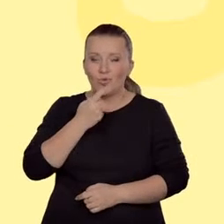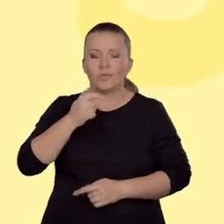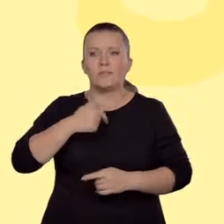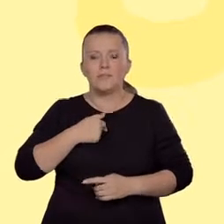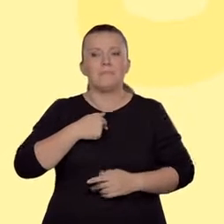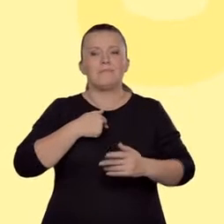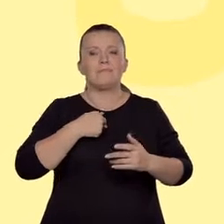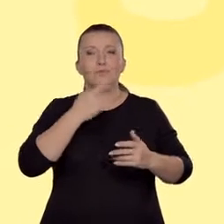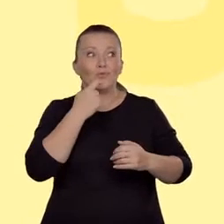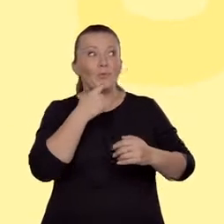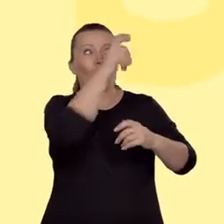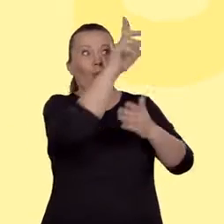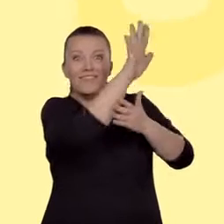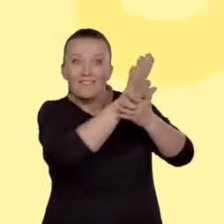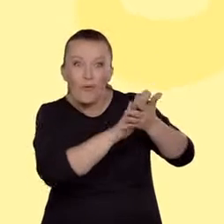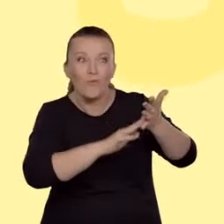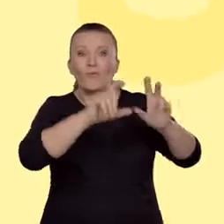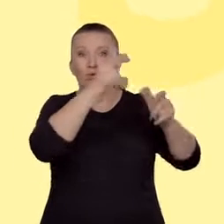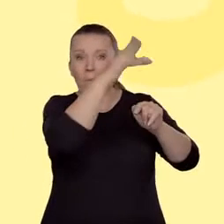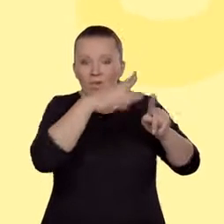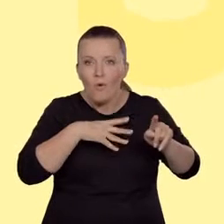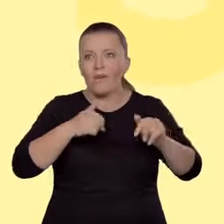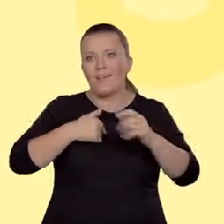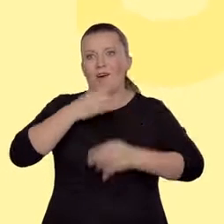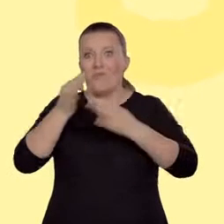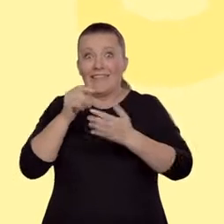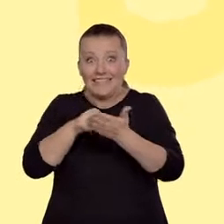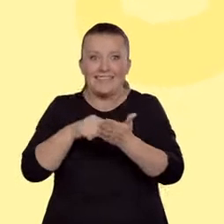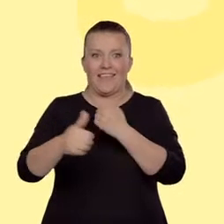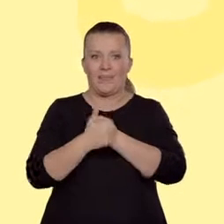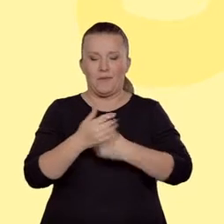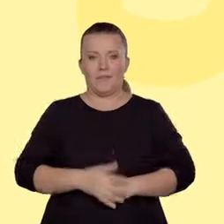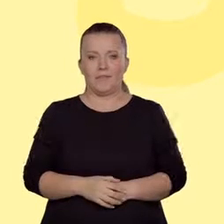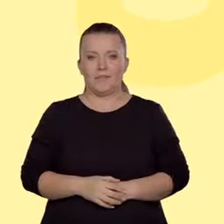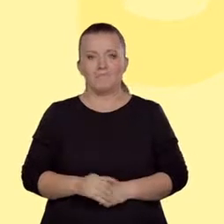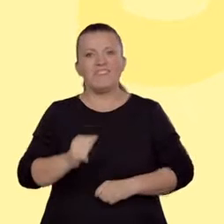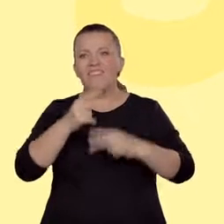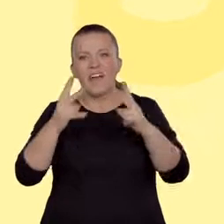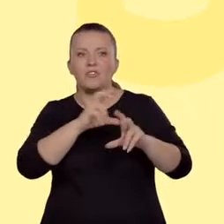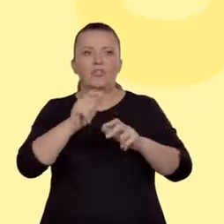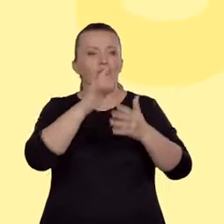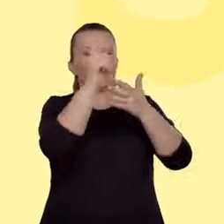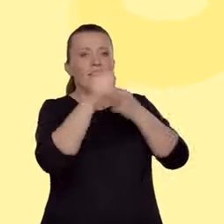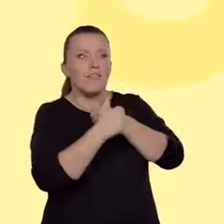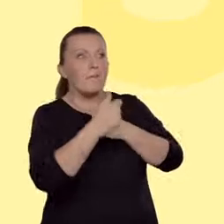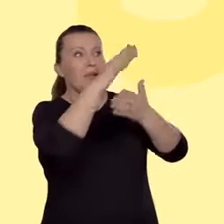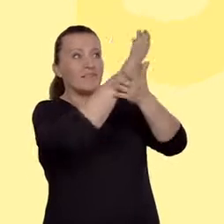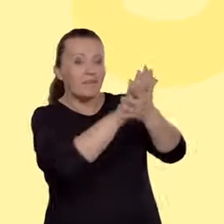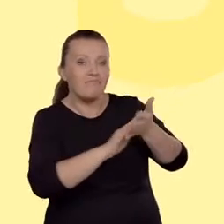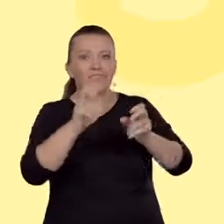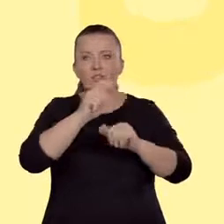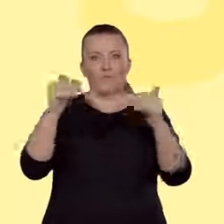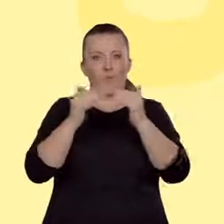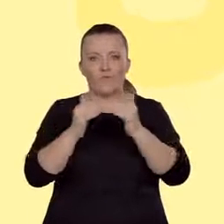zacząć przygotowanie do napisania pracy interpretacyjnej. Niezależnie od tego, czy mówimy o interpretacji pojedynczego utworu, czy porównawczej.